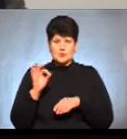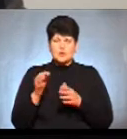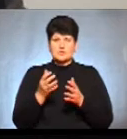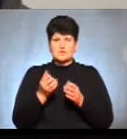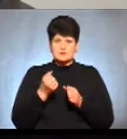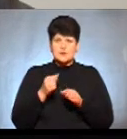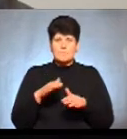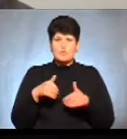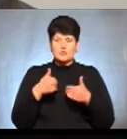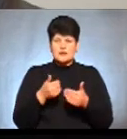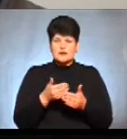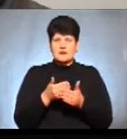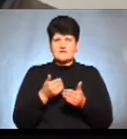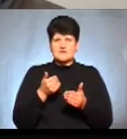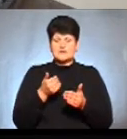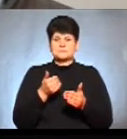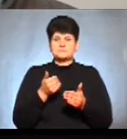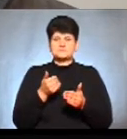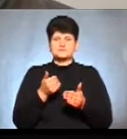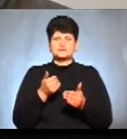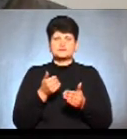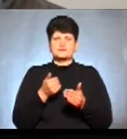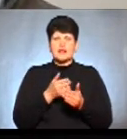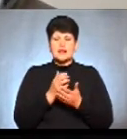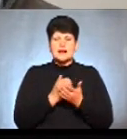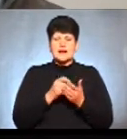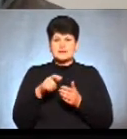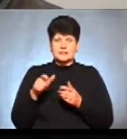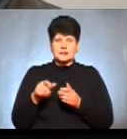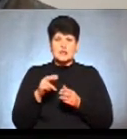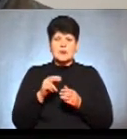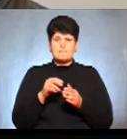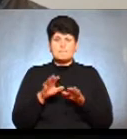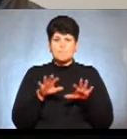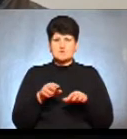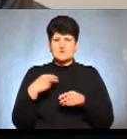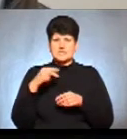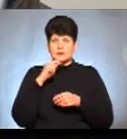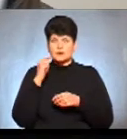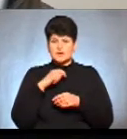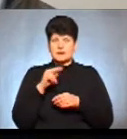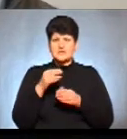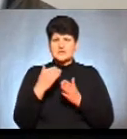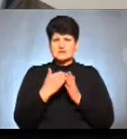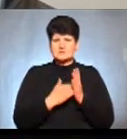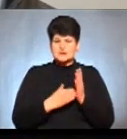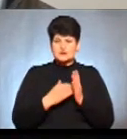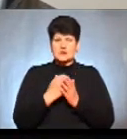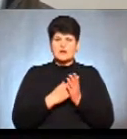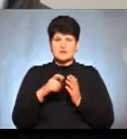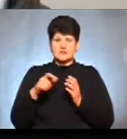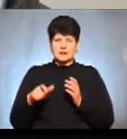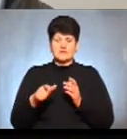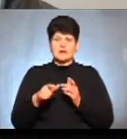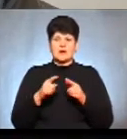подання від кандидатів на пост президента України, список кандидатів на дільничу виборчу